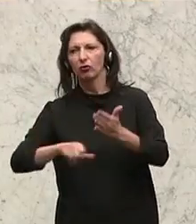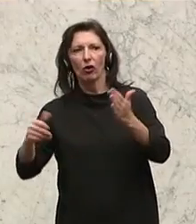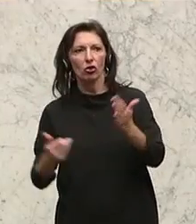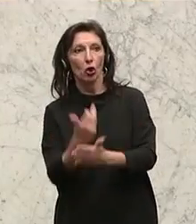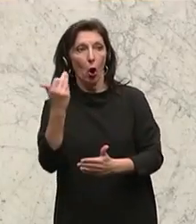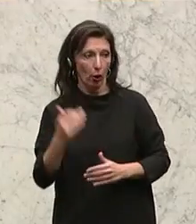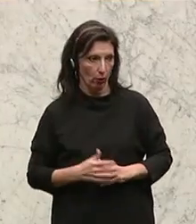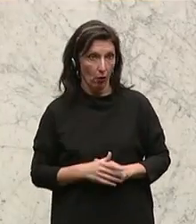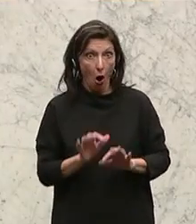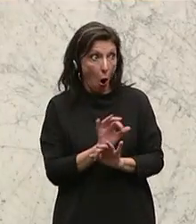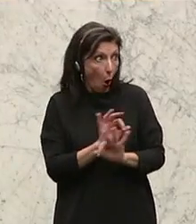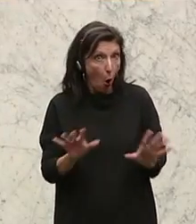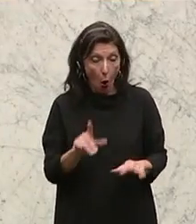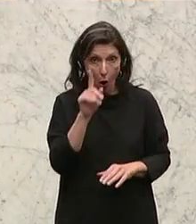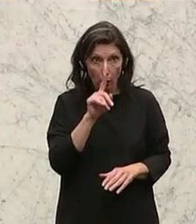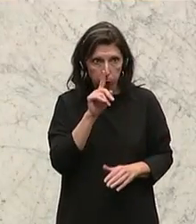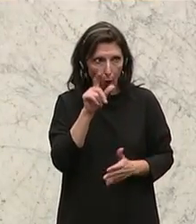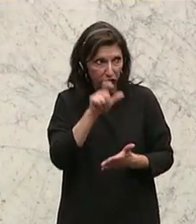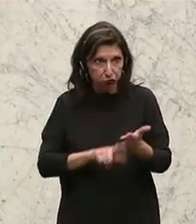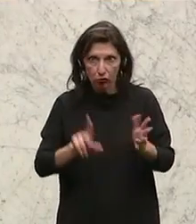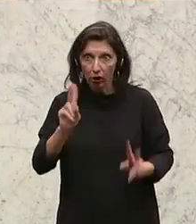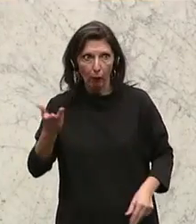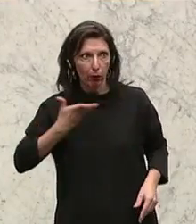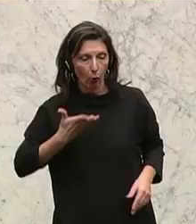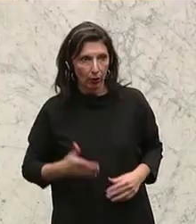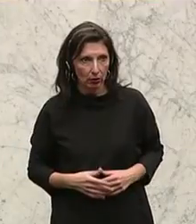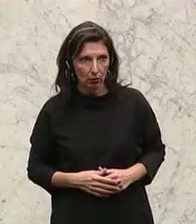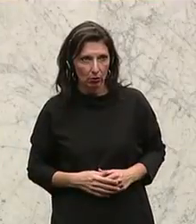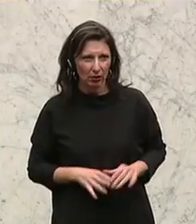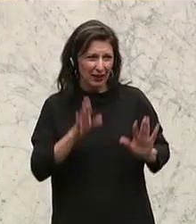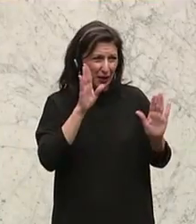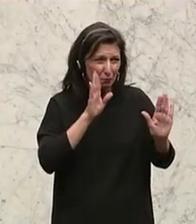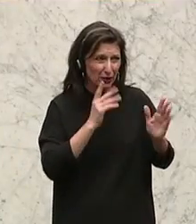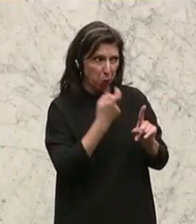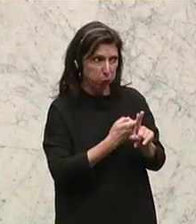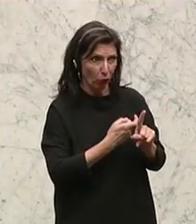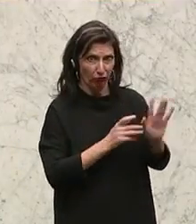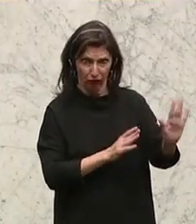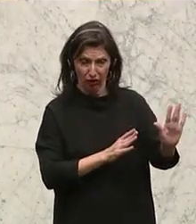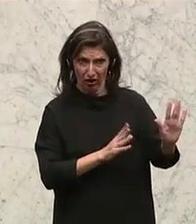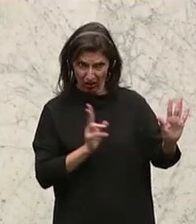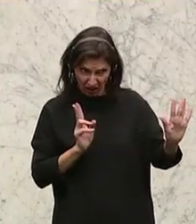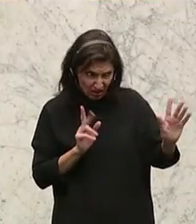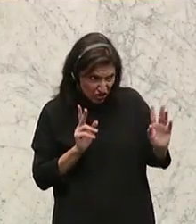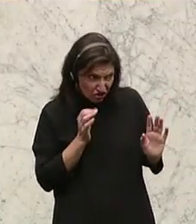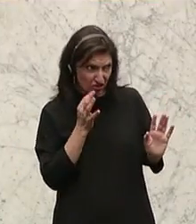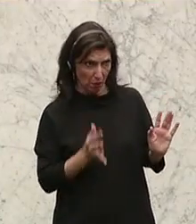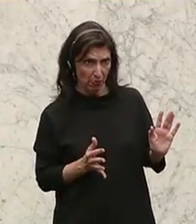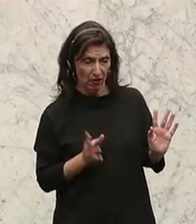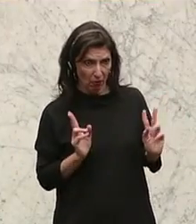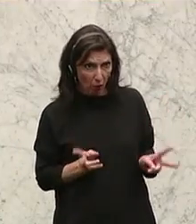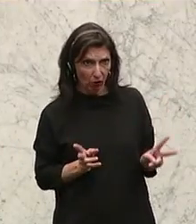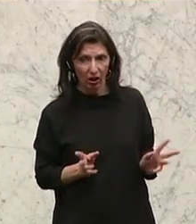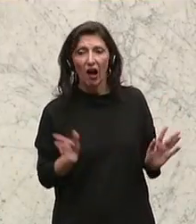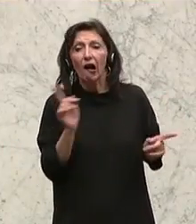ohne Probesführerschein zu erlangen. Bitte einfach nur prüfen, ob das so möglich ist. Es soll schon